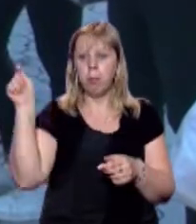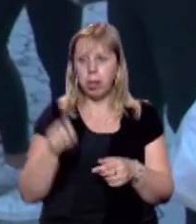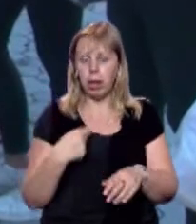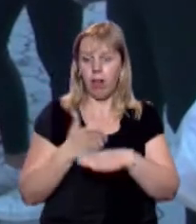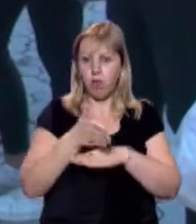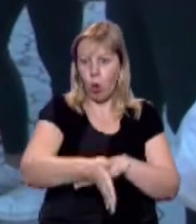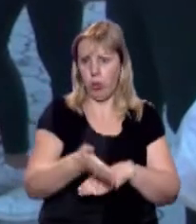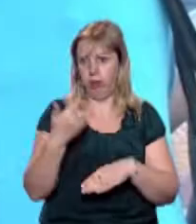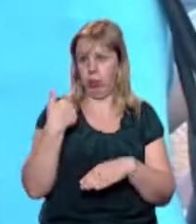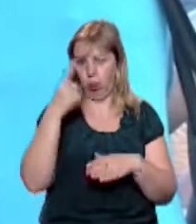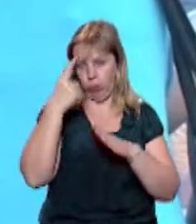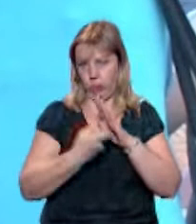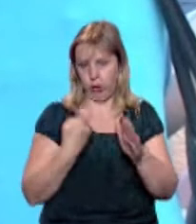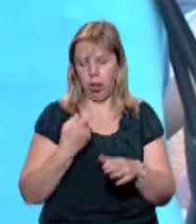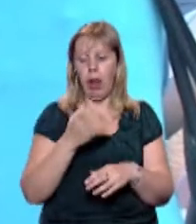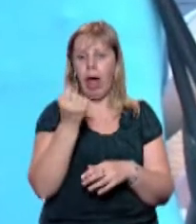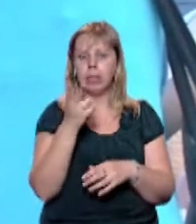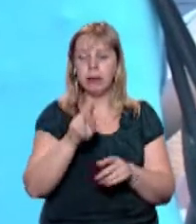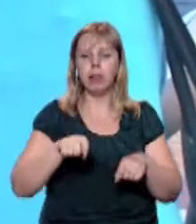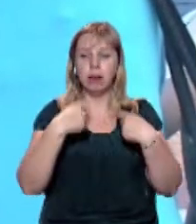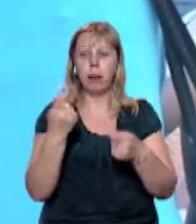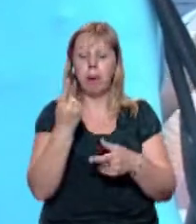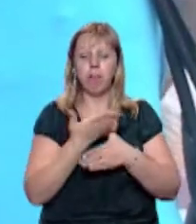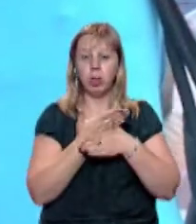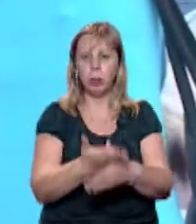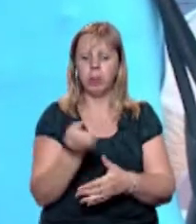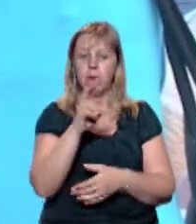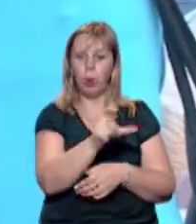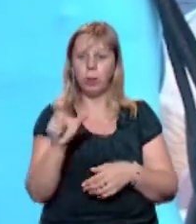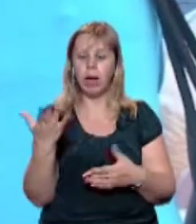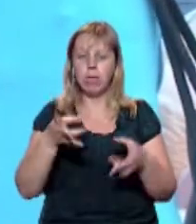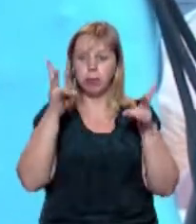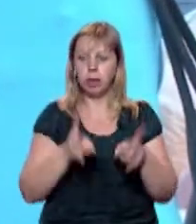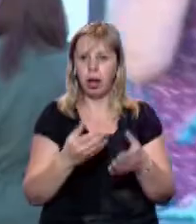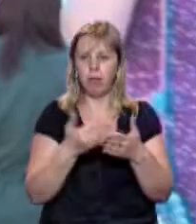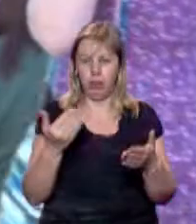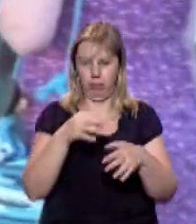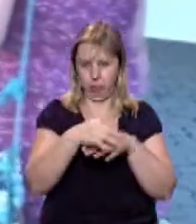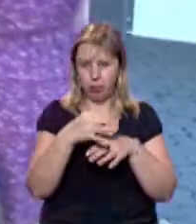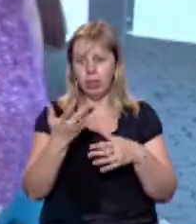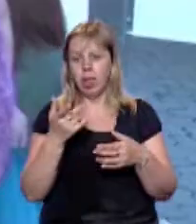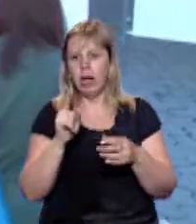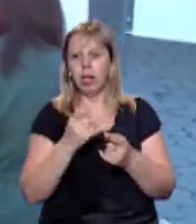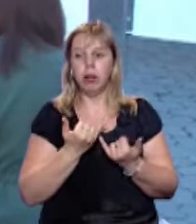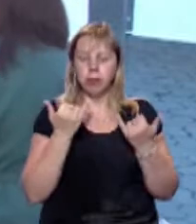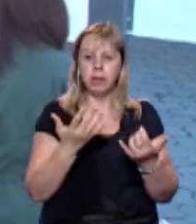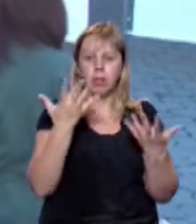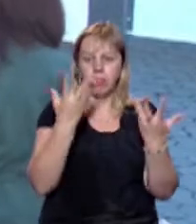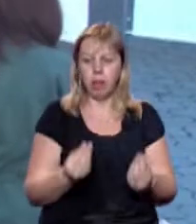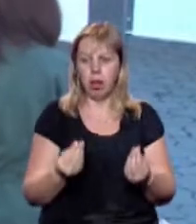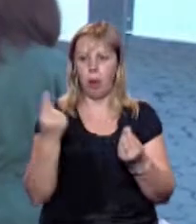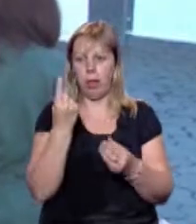побивала, хочу дізналася. Акцію надання першої допомоги для людей, які страждають від дискримінації, приурочило до Всесвітнього дня